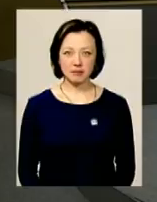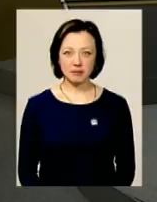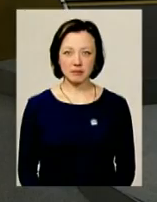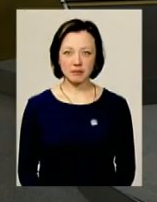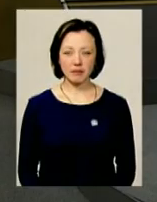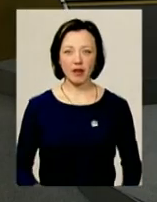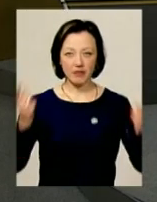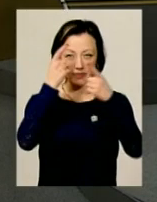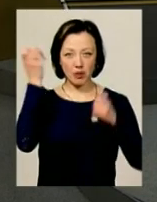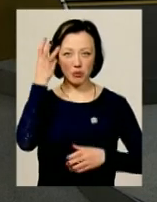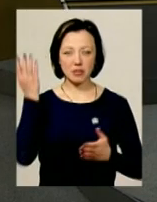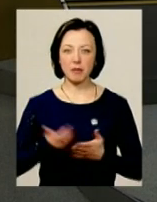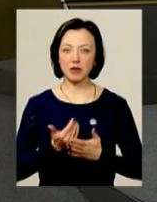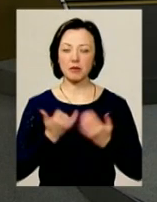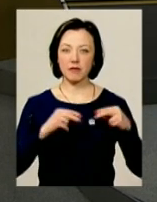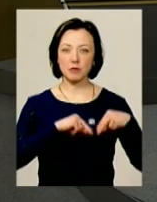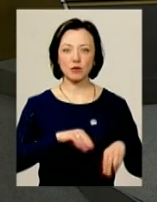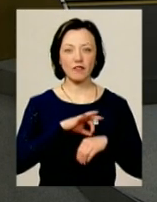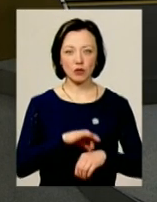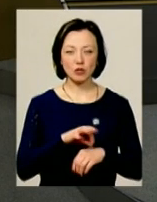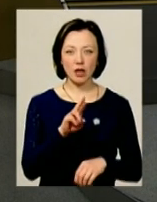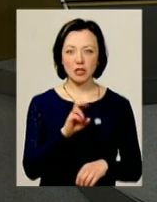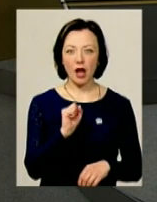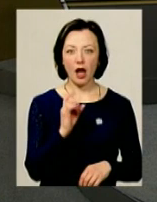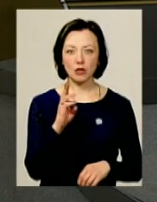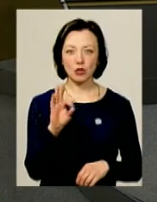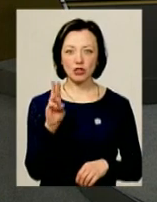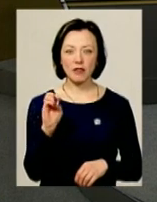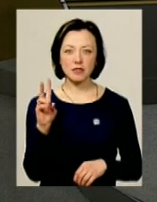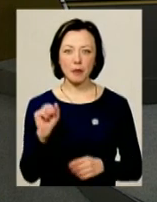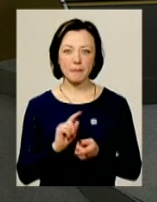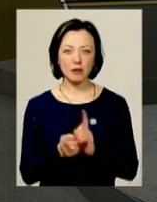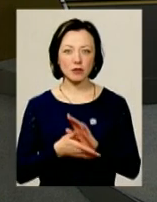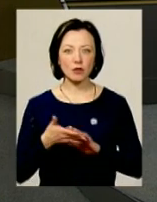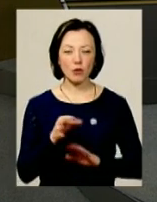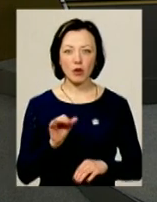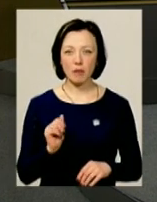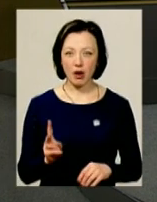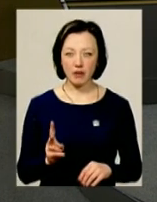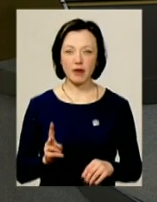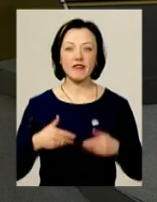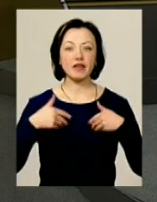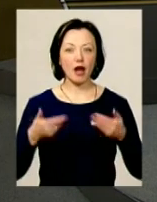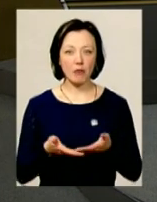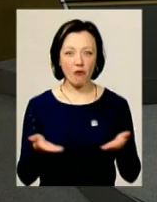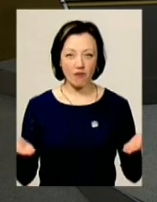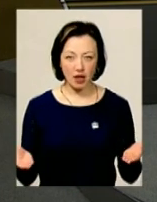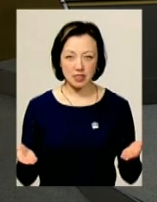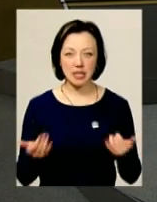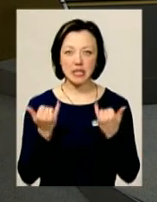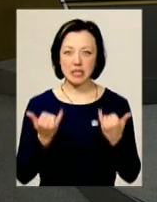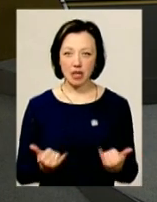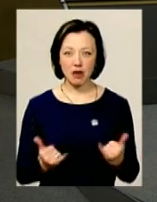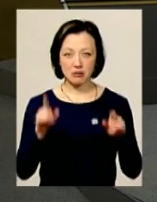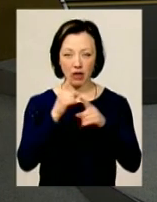В ефірі «Подільська панорама». В студії працюють ведуча Ярослава Антошевська, перекладач на жестову мову Ольга Рибак. Ми вітаємо вас. І